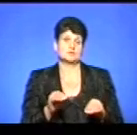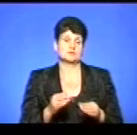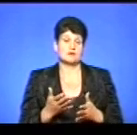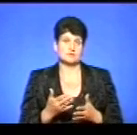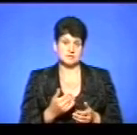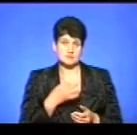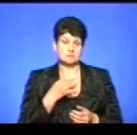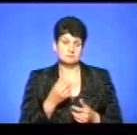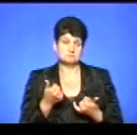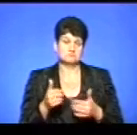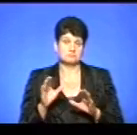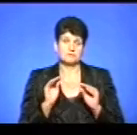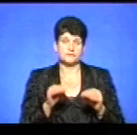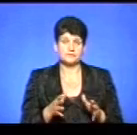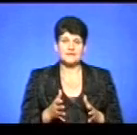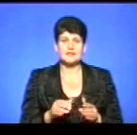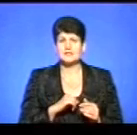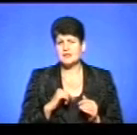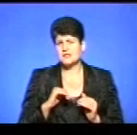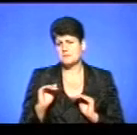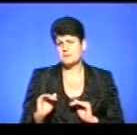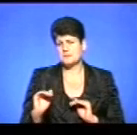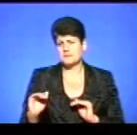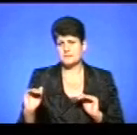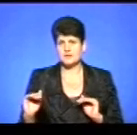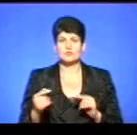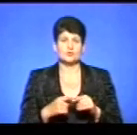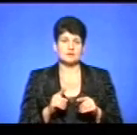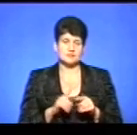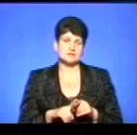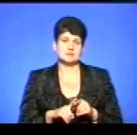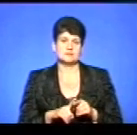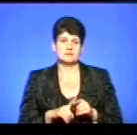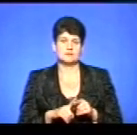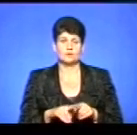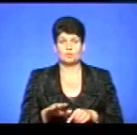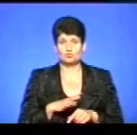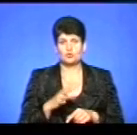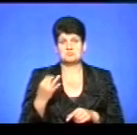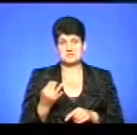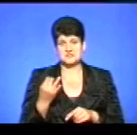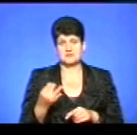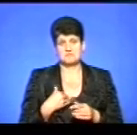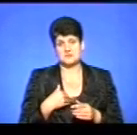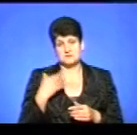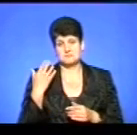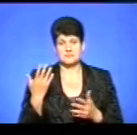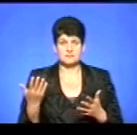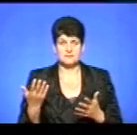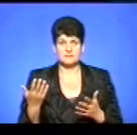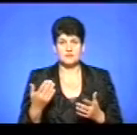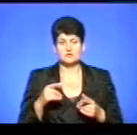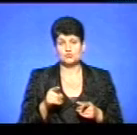-решт? Тобто, для самих найменших мешканців це, звичайно, було би цікаво, мені здається. Тут